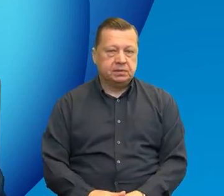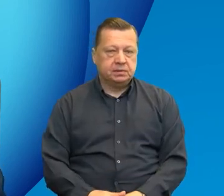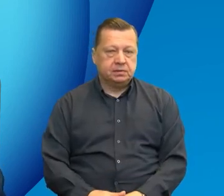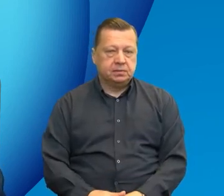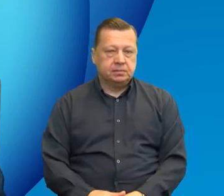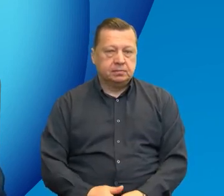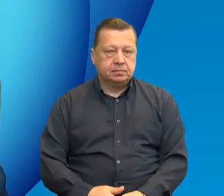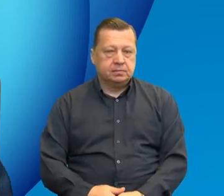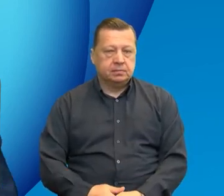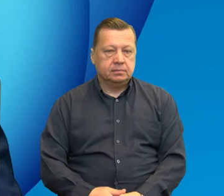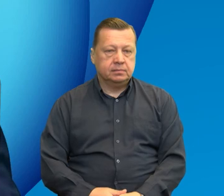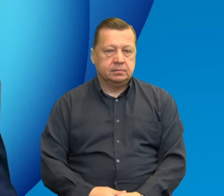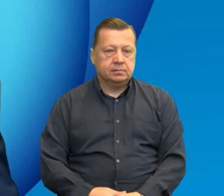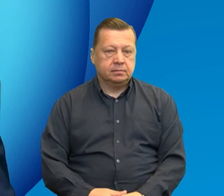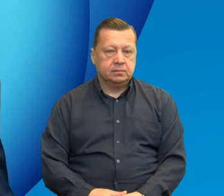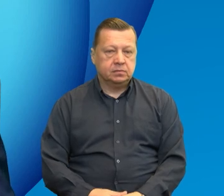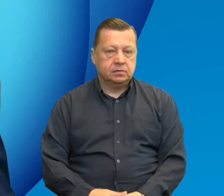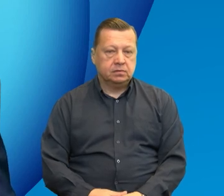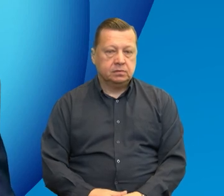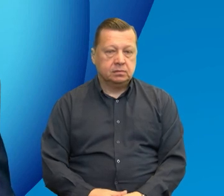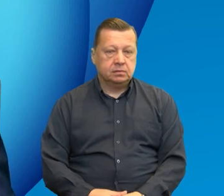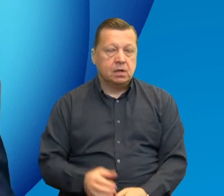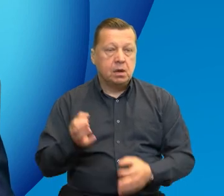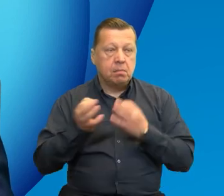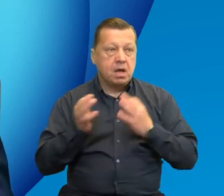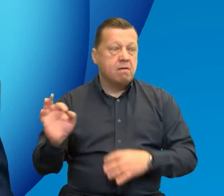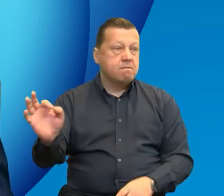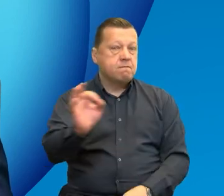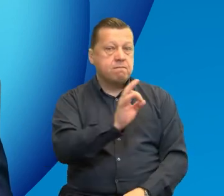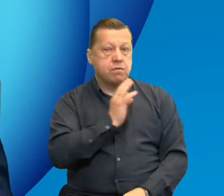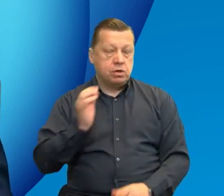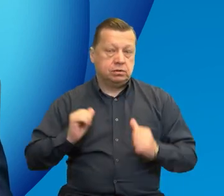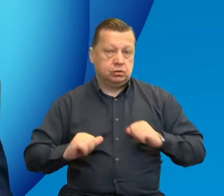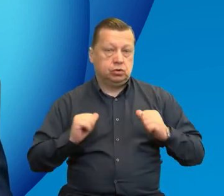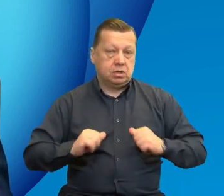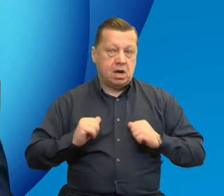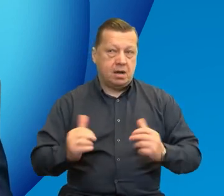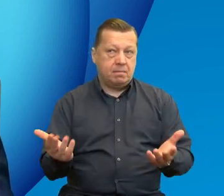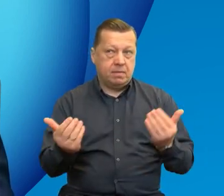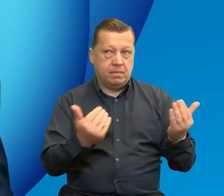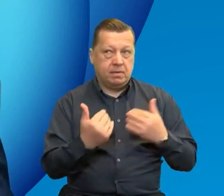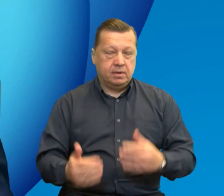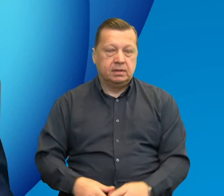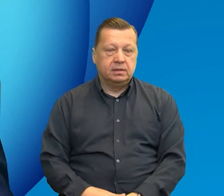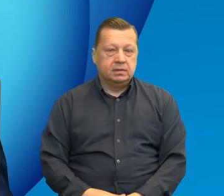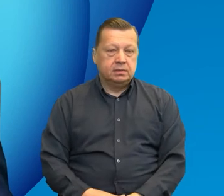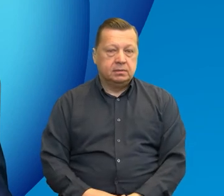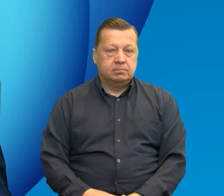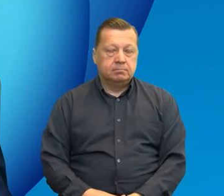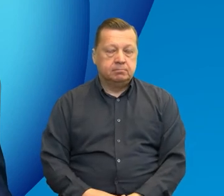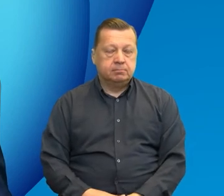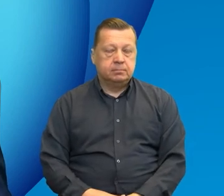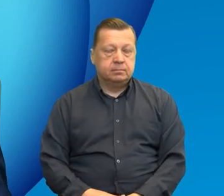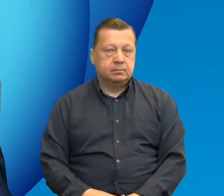programów Interreg. Czekamy do Państwa pytania. Jesteśmy do Państwa dyspozycji. Dzisiaj właśnie jest